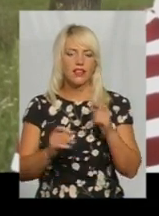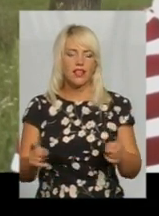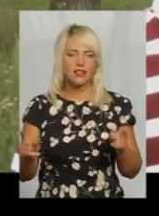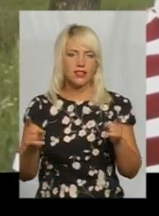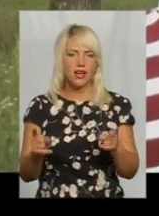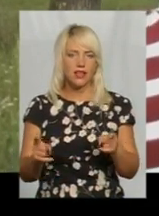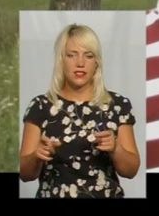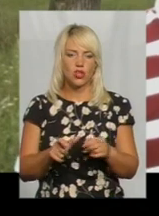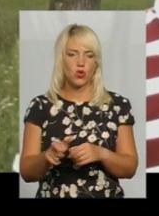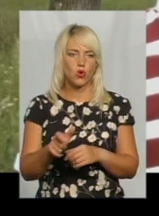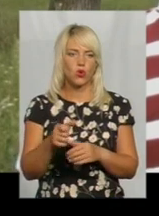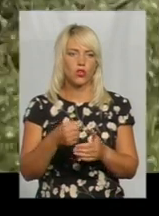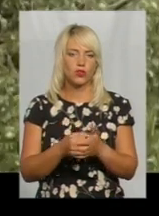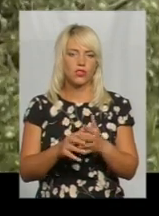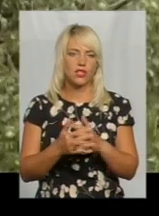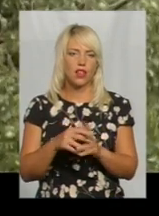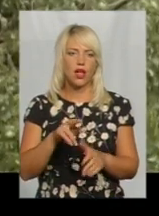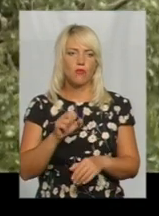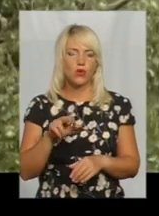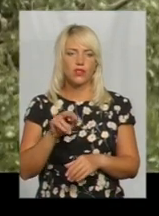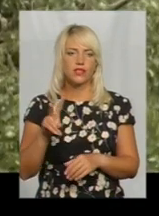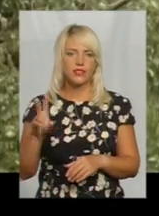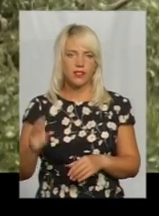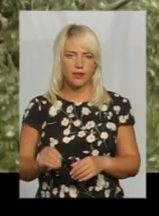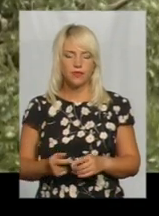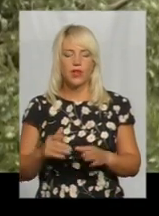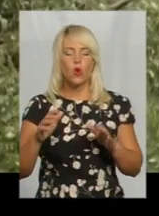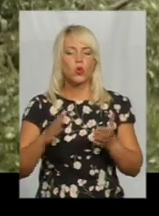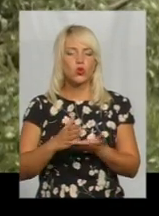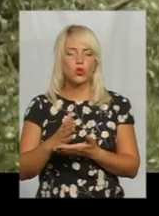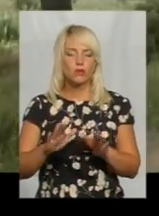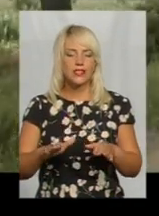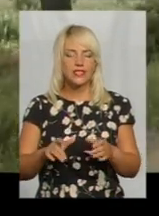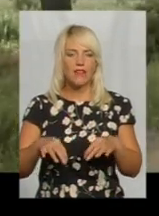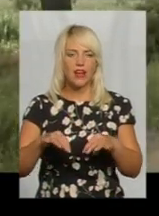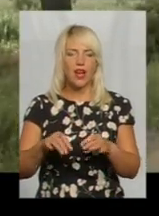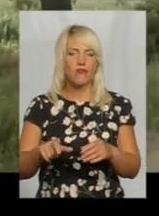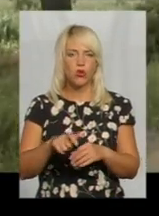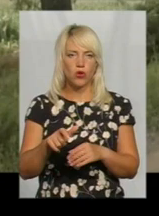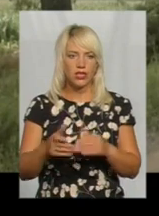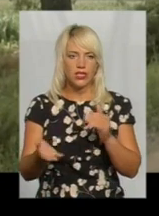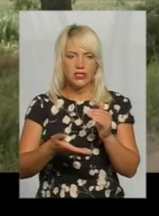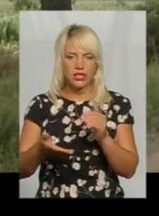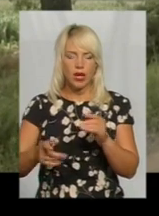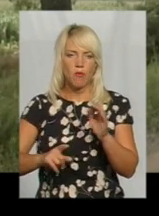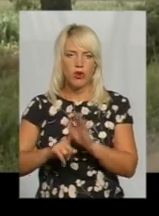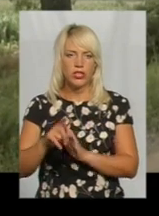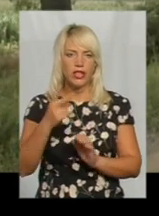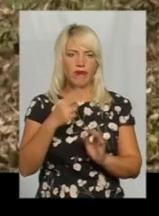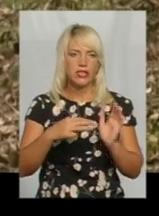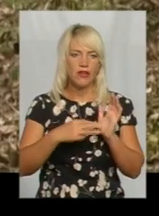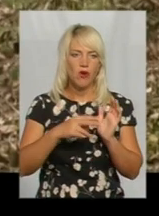дороги до села Подільське. У службі місцевих автодоріг сказали, що різати ці тополі почали 28 липня,